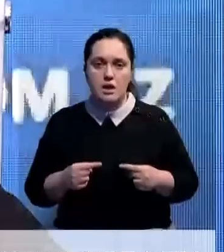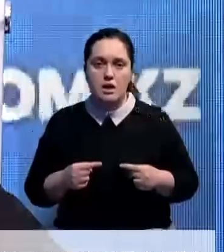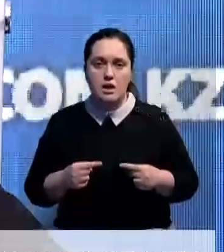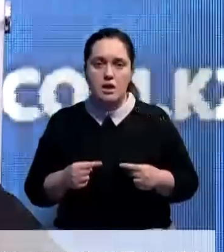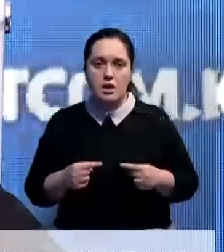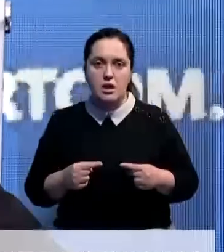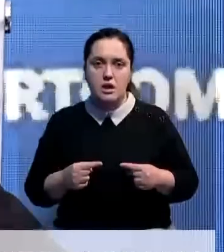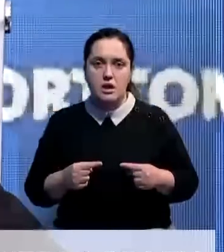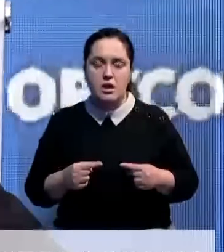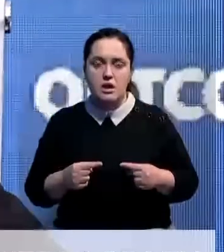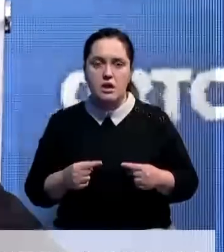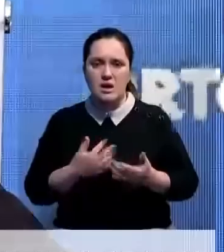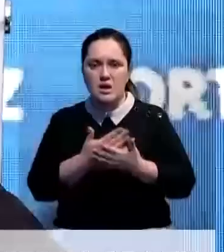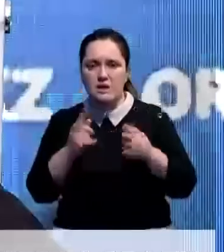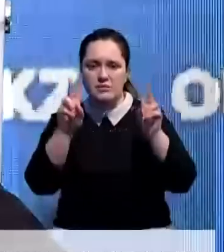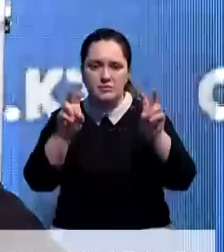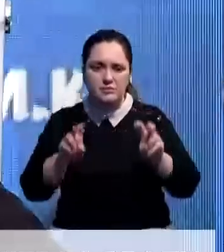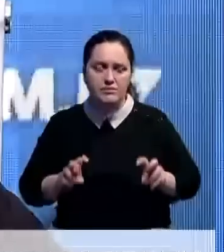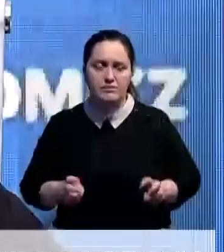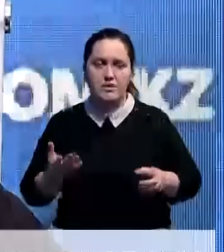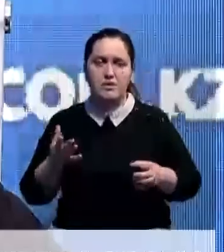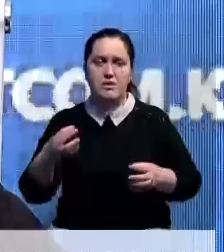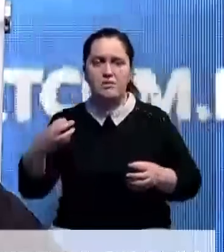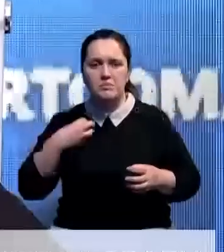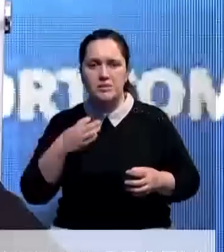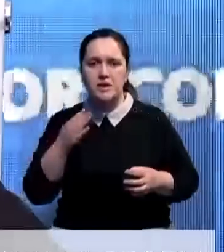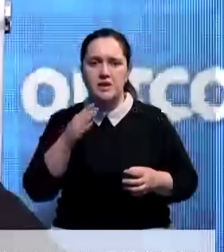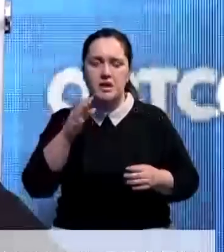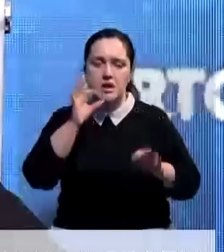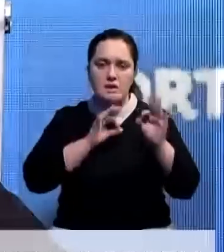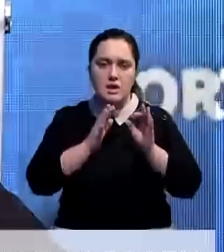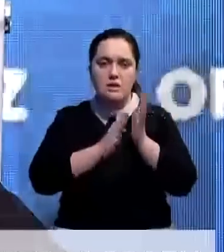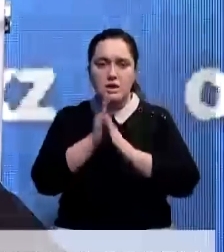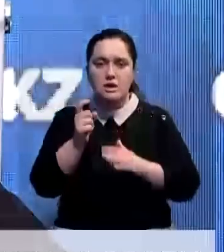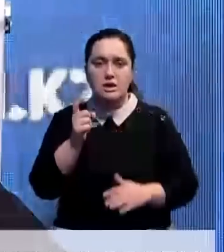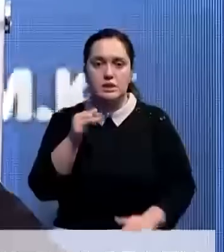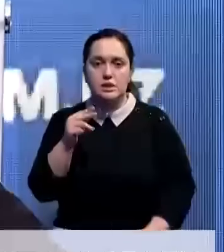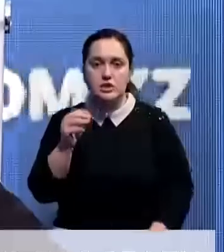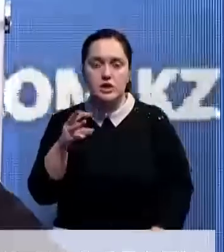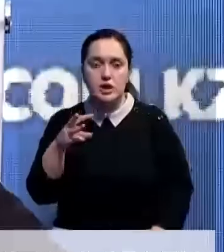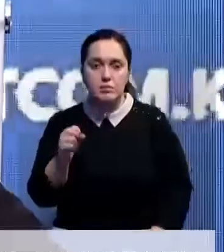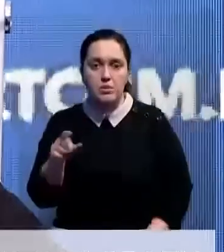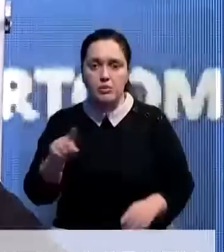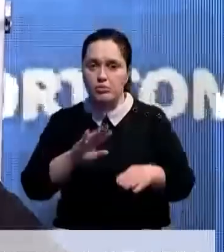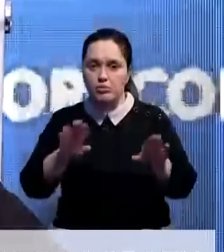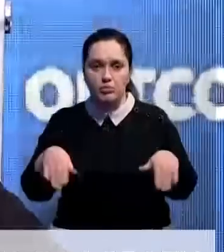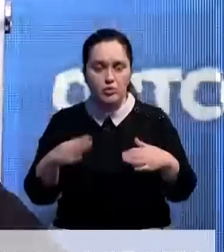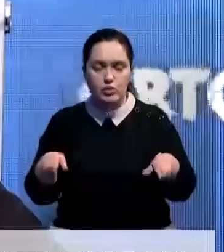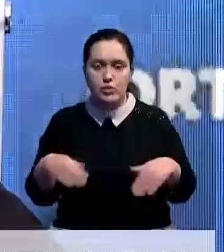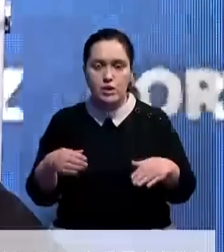терапия, иглорефлексотерапия, гирудотерапия, фитотерапия. Хиджамы в данном перечне нет.